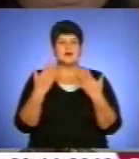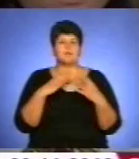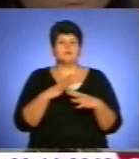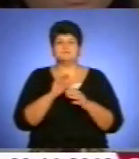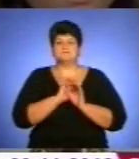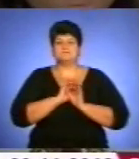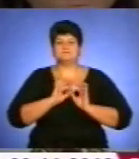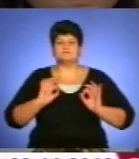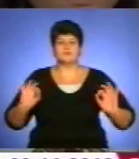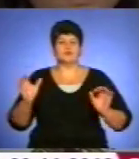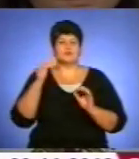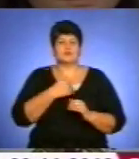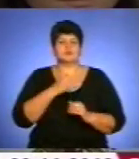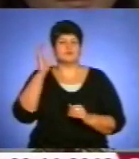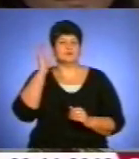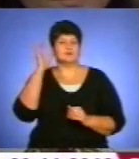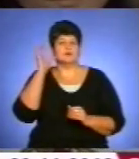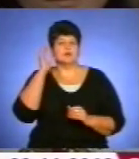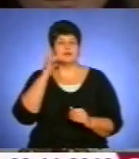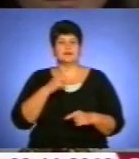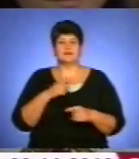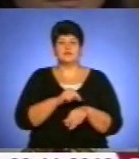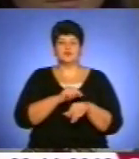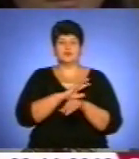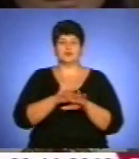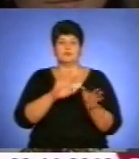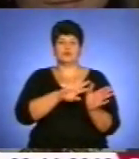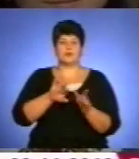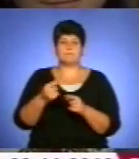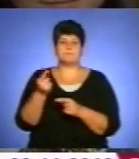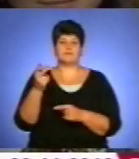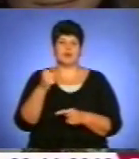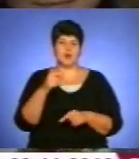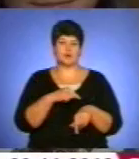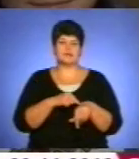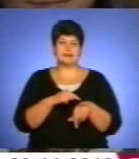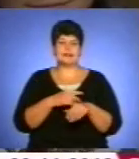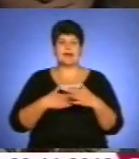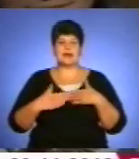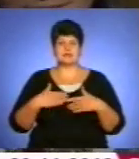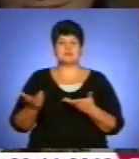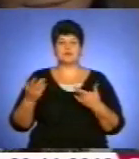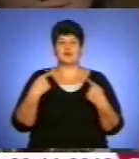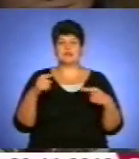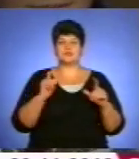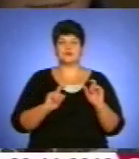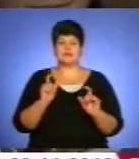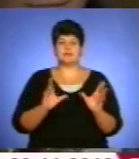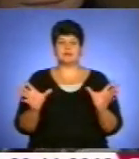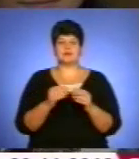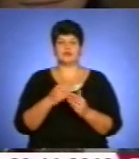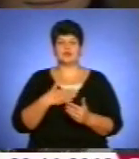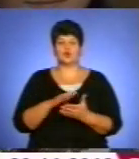чудова. Ми хотіли слухати, слухати, навіть не помітили, як пройшло цих півтора години. Дуже раді. Запрошуємо інші студентки донатися до нашого